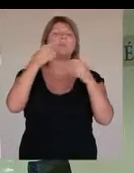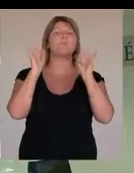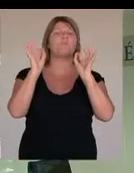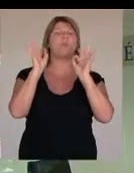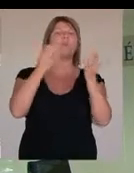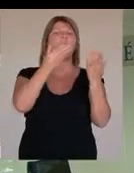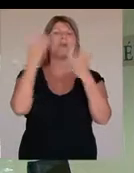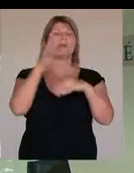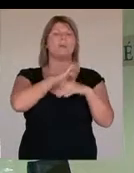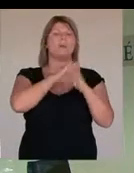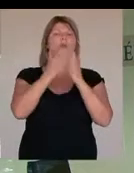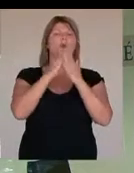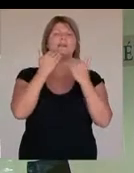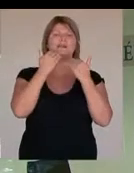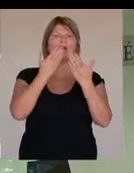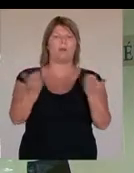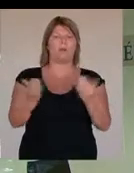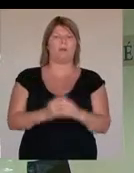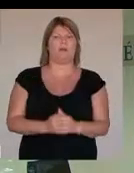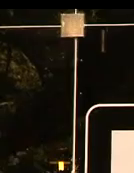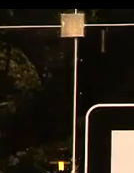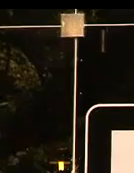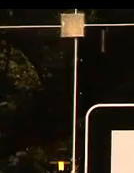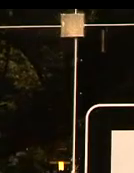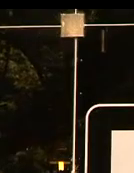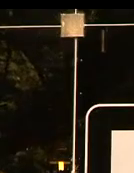megfeleljen a modern, olvasóbarát könyvtár kívánalmainak.